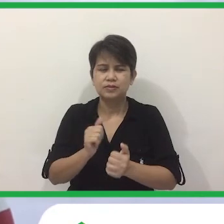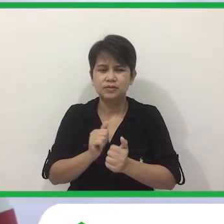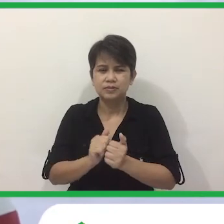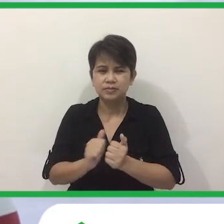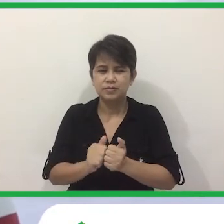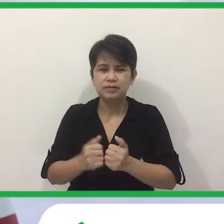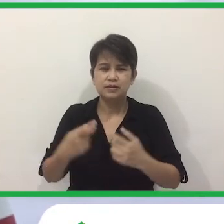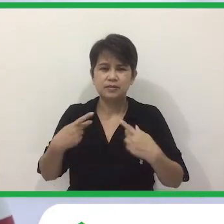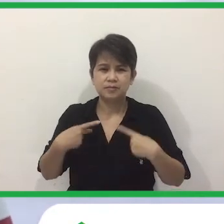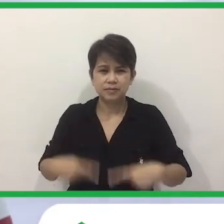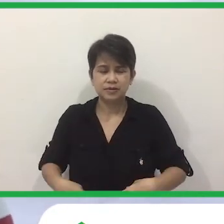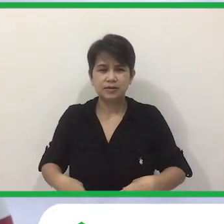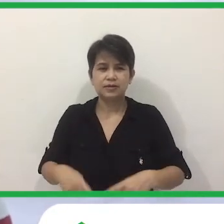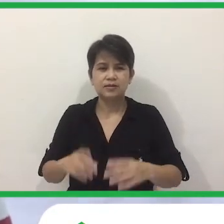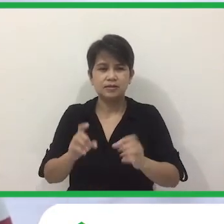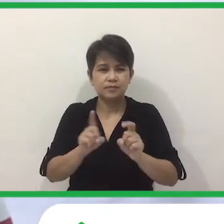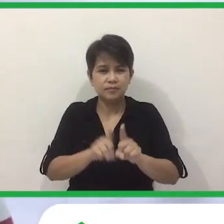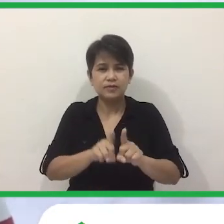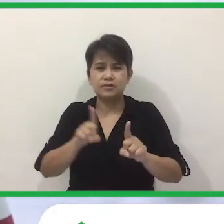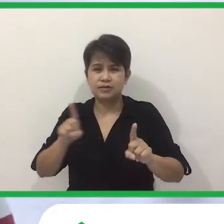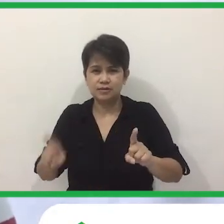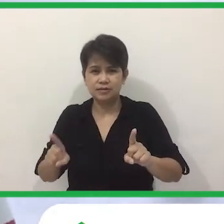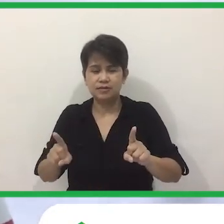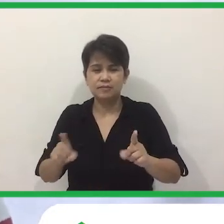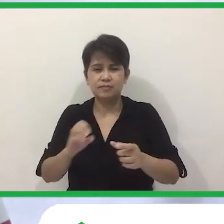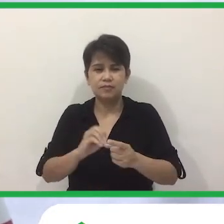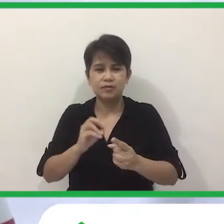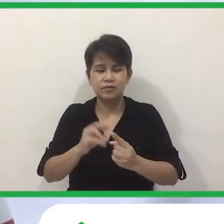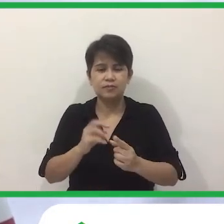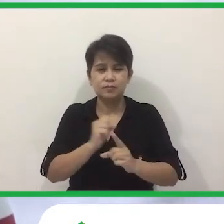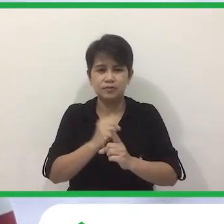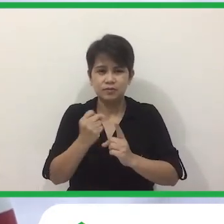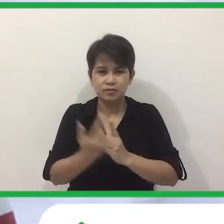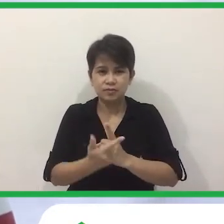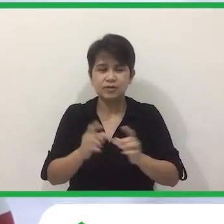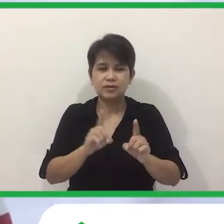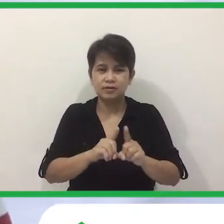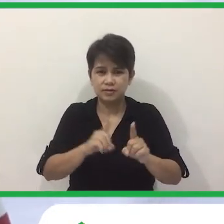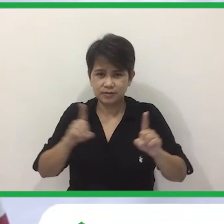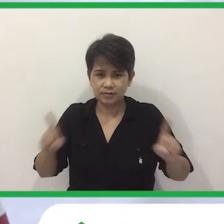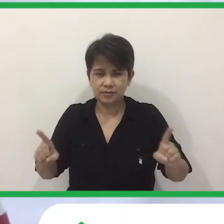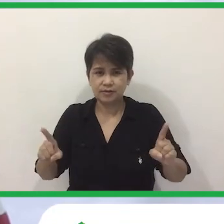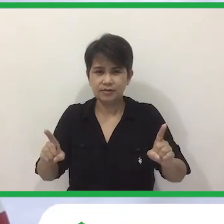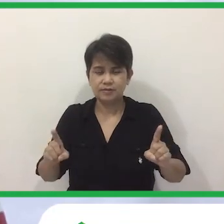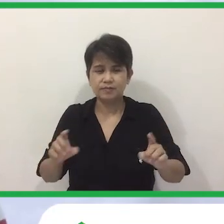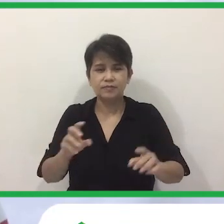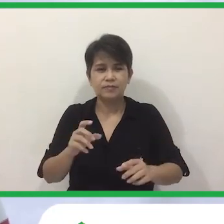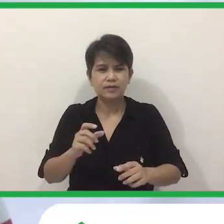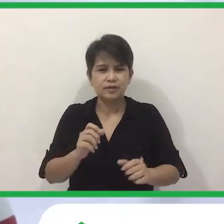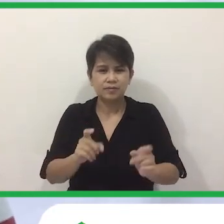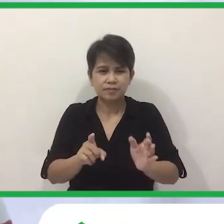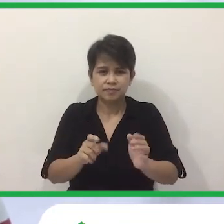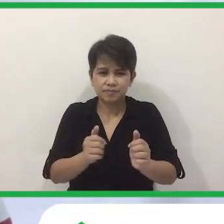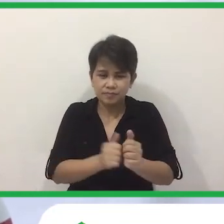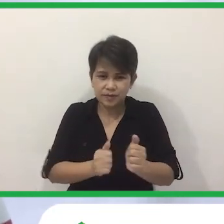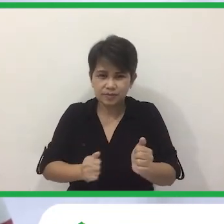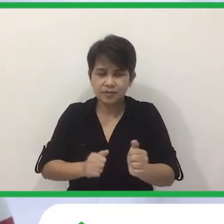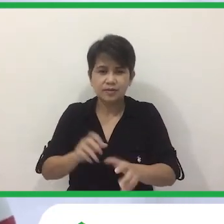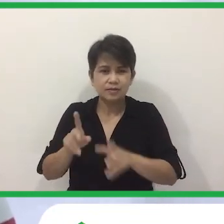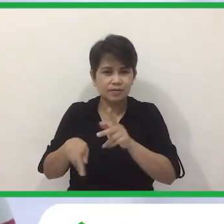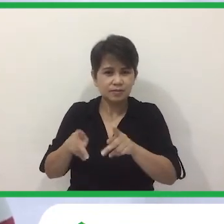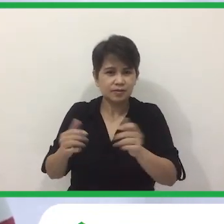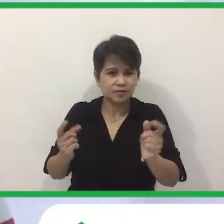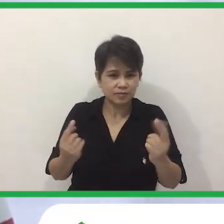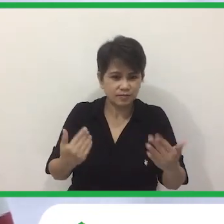Ng Pinatawag Nating Physical Distancing O Social Distancing Na Pag Nag-iingat Tayo Nang Huwag Makalapit Masyado